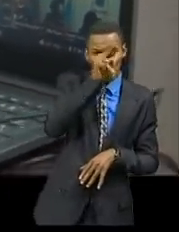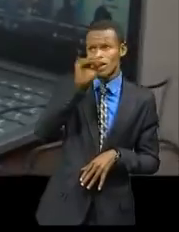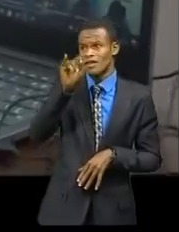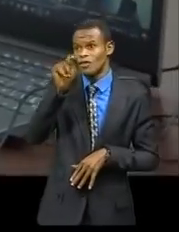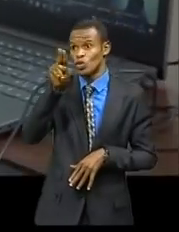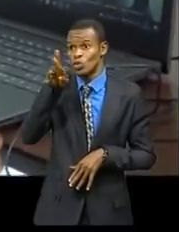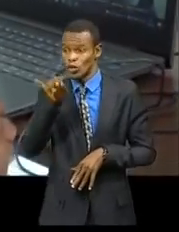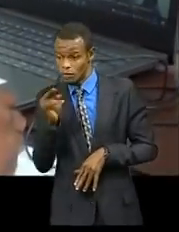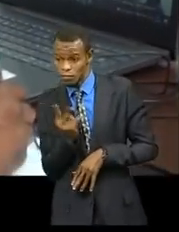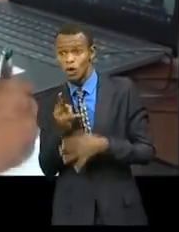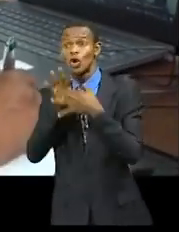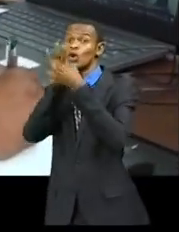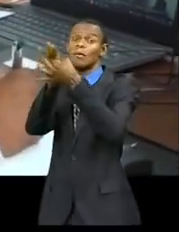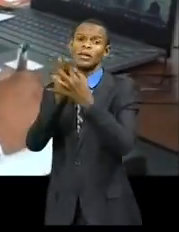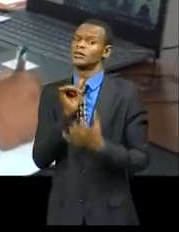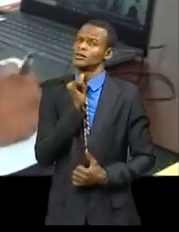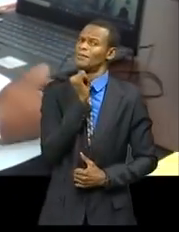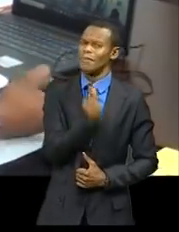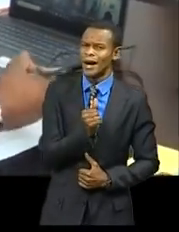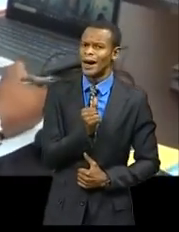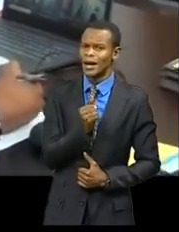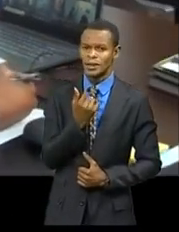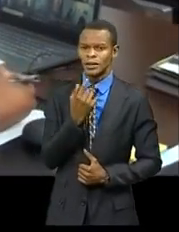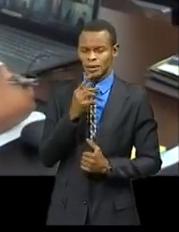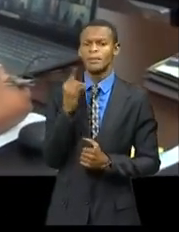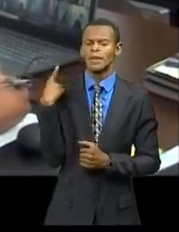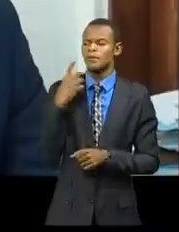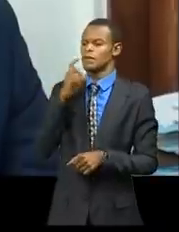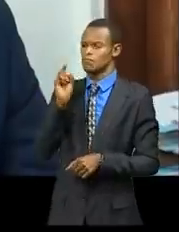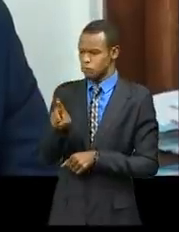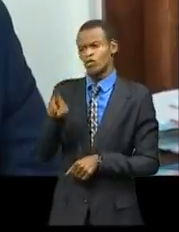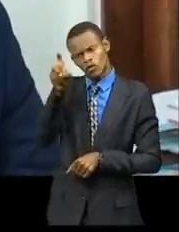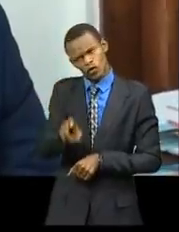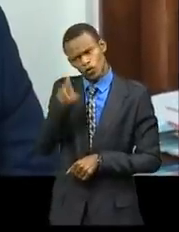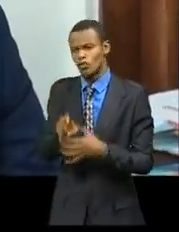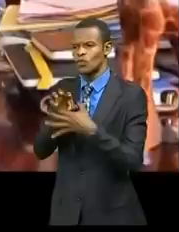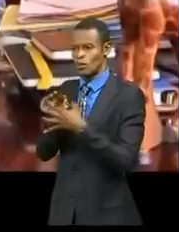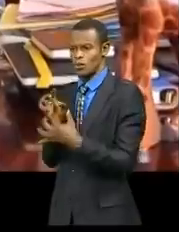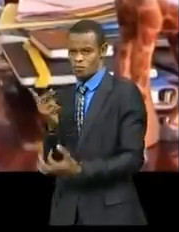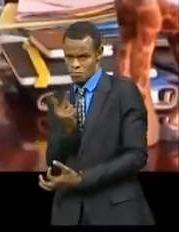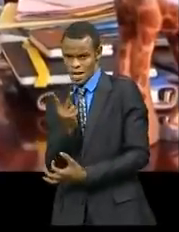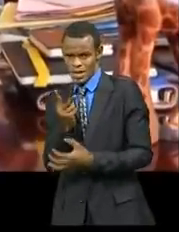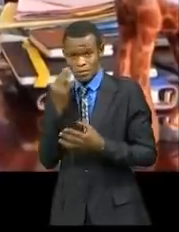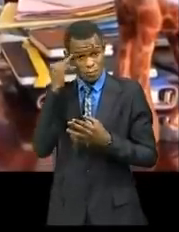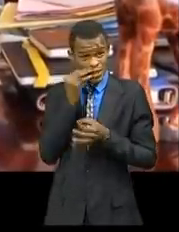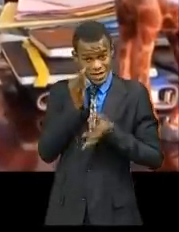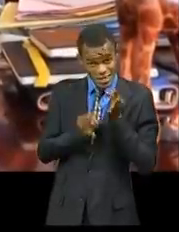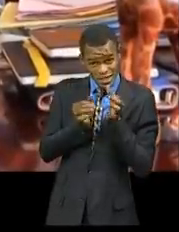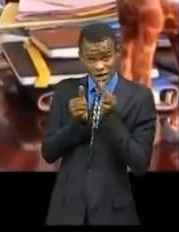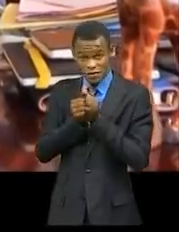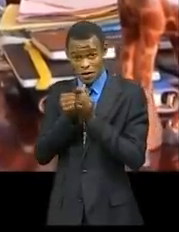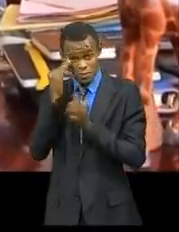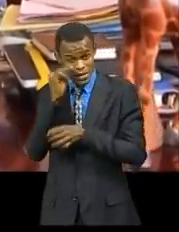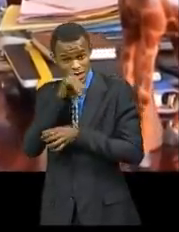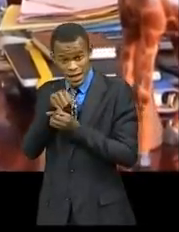permettre à l'état de siège d'atteindre ses objectifs. Le gouvernement de la République s'est engagé à en prendre en compte